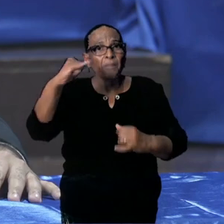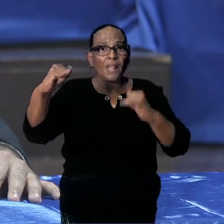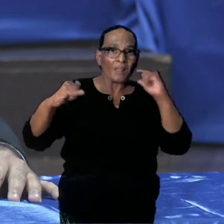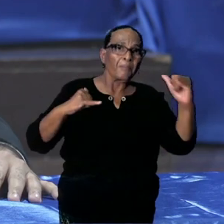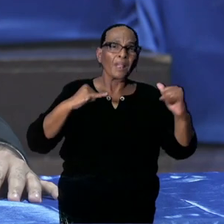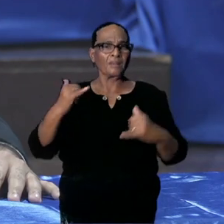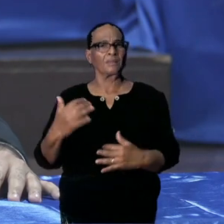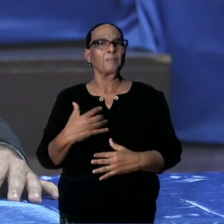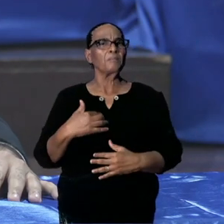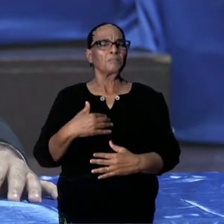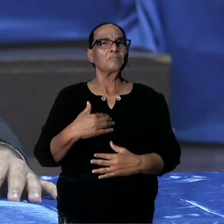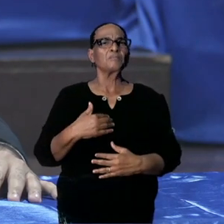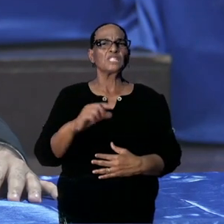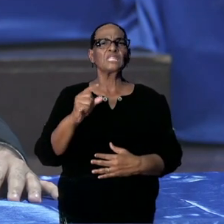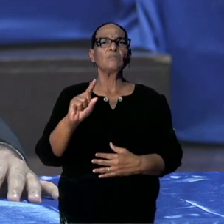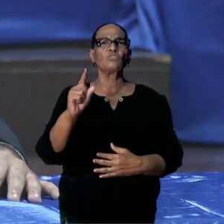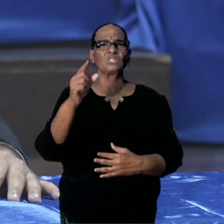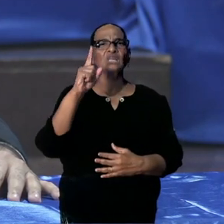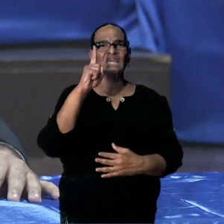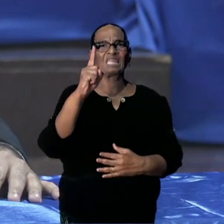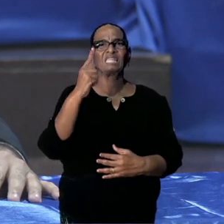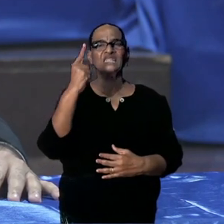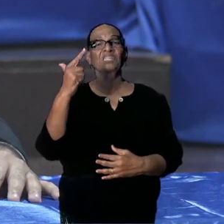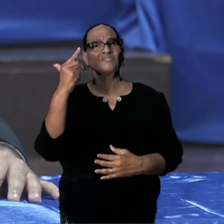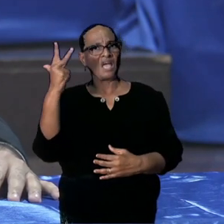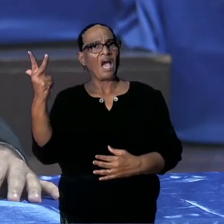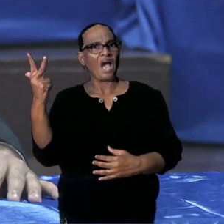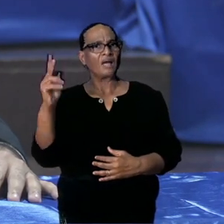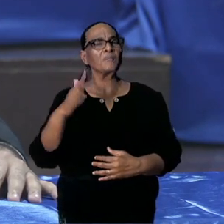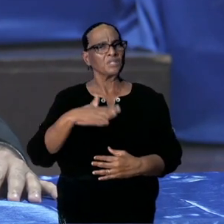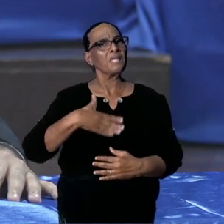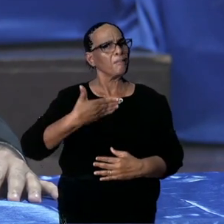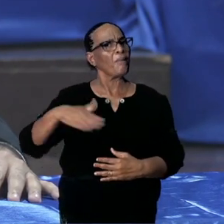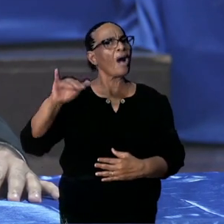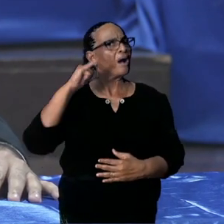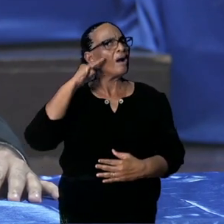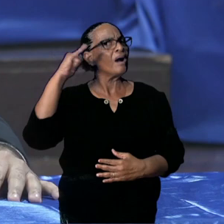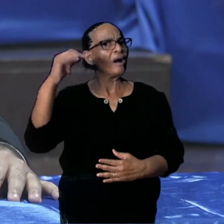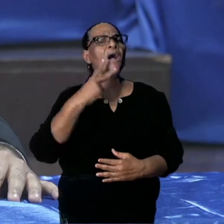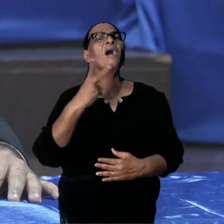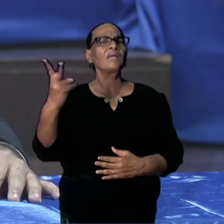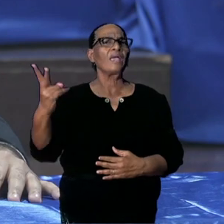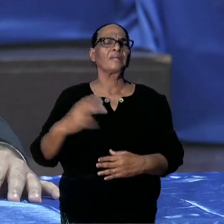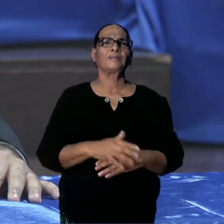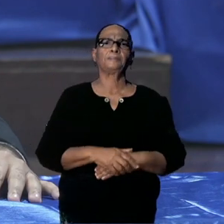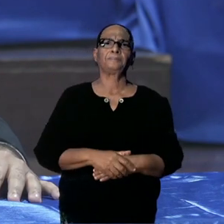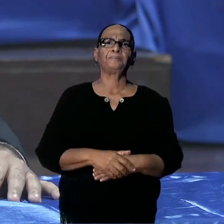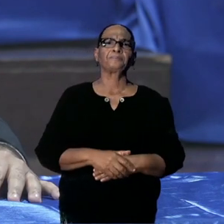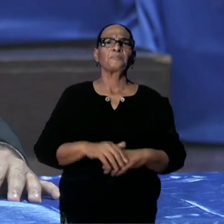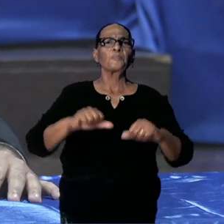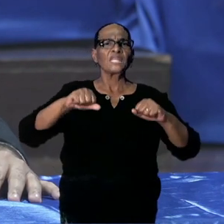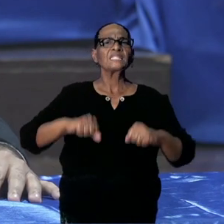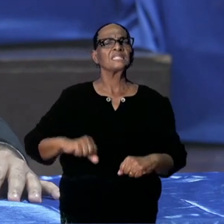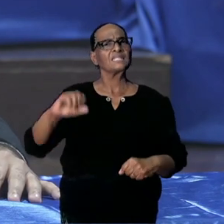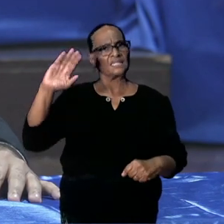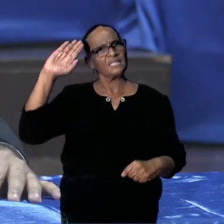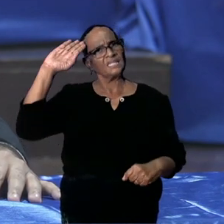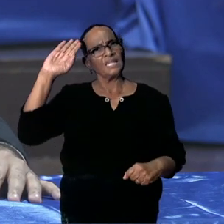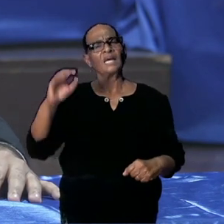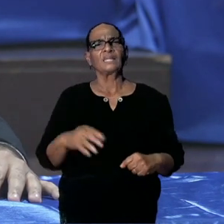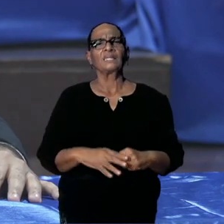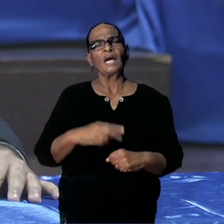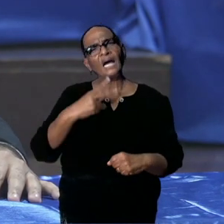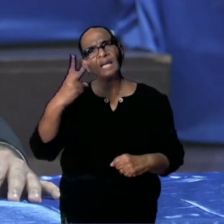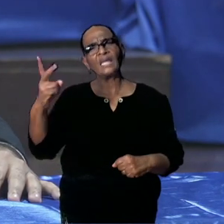misschien moet u een keer langslopen bij 178 in de avond. Ik ga u toestemming geven daarvoor. Gaat u een avond met ze zitten, er zijn artsen die bellen,